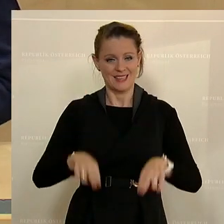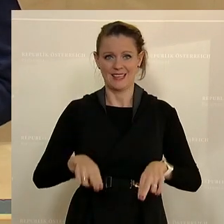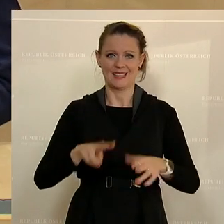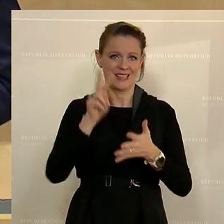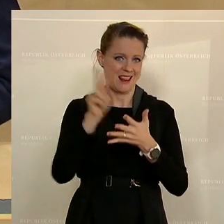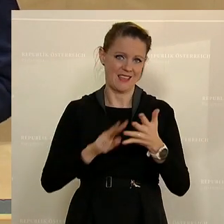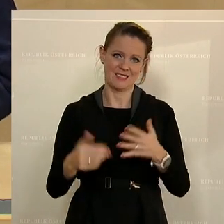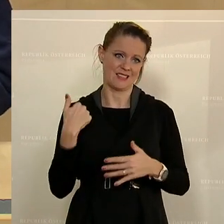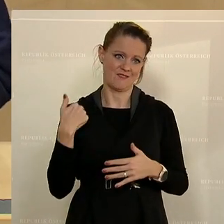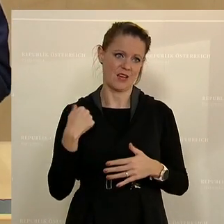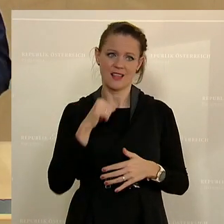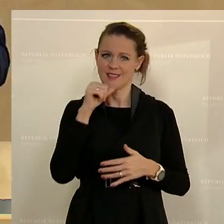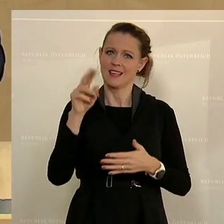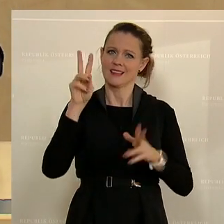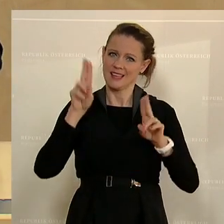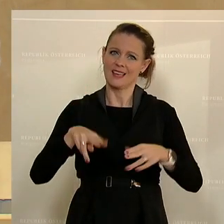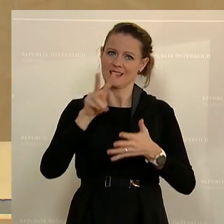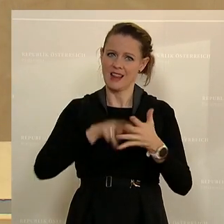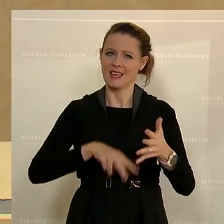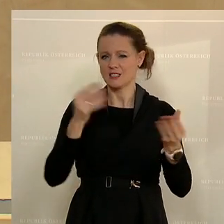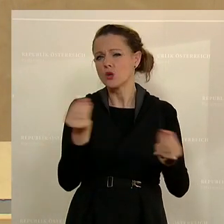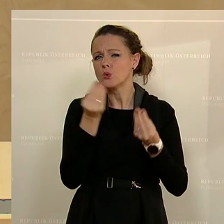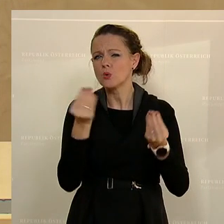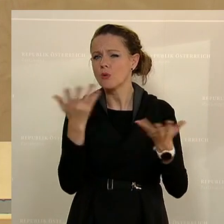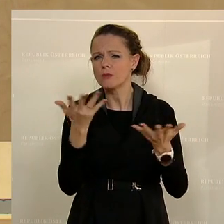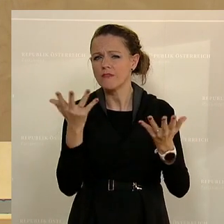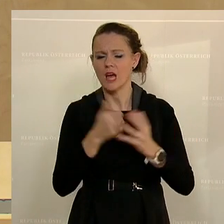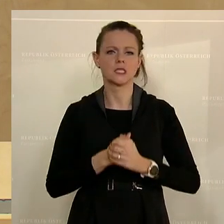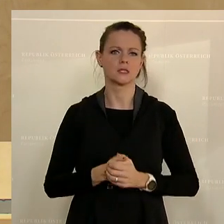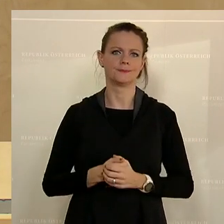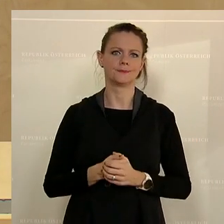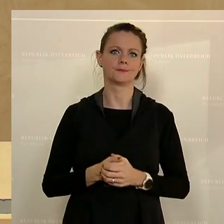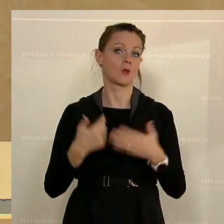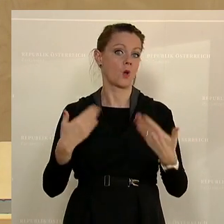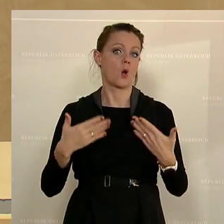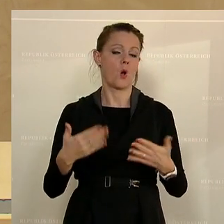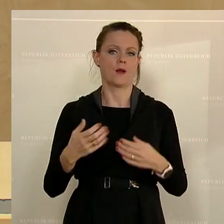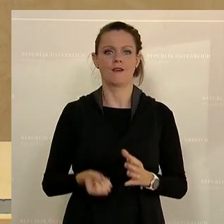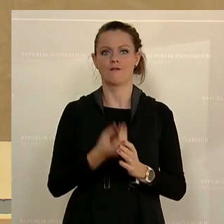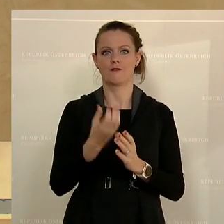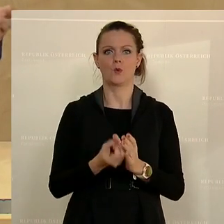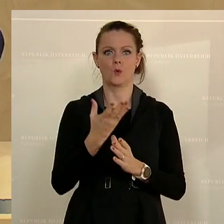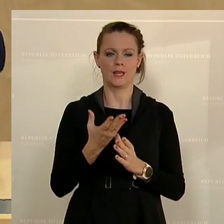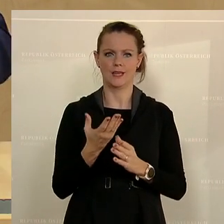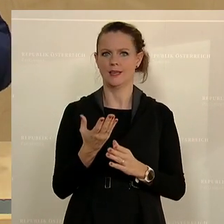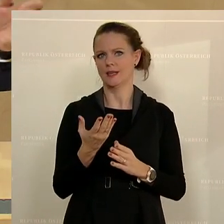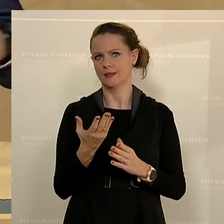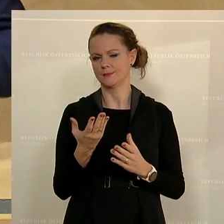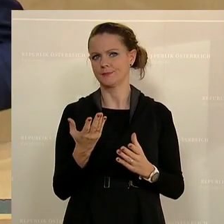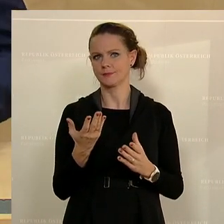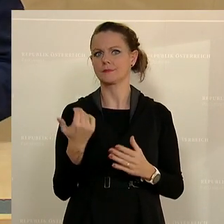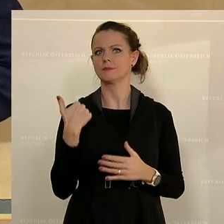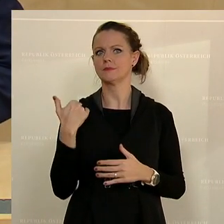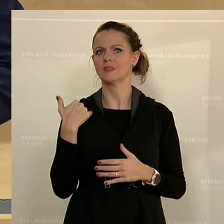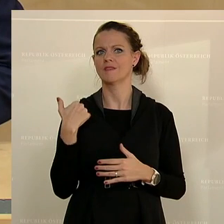wurden. Und nicht richtig gelesen wurden aus folgenden Grund. Wir haben heuer im Frühjahr, noch bei Beendigung der